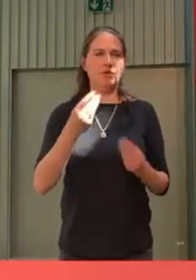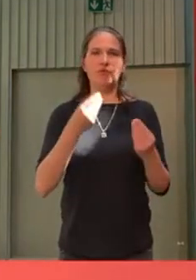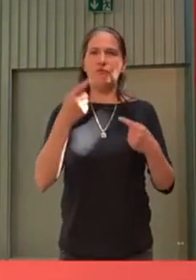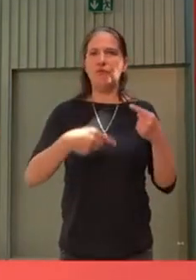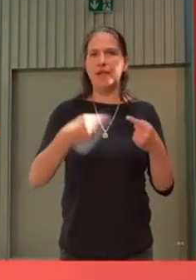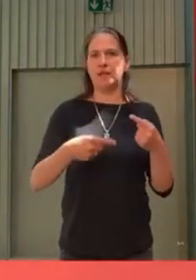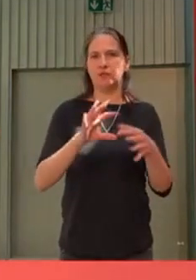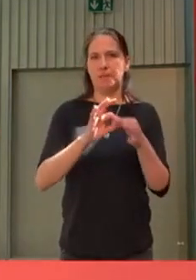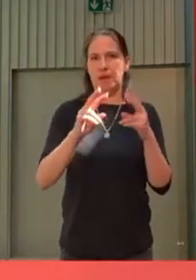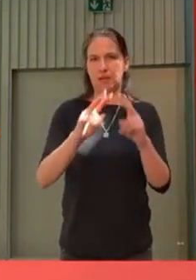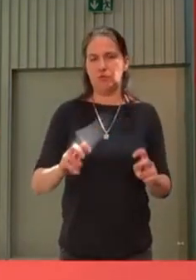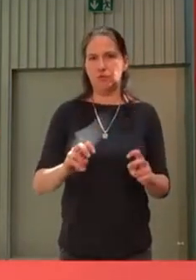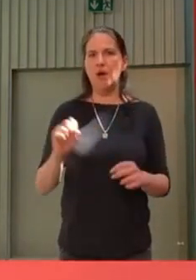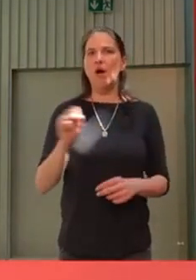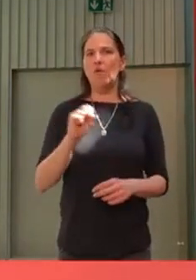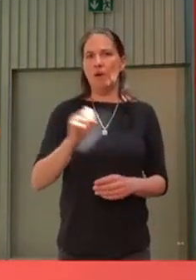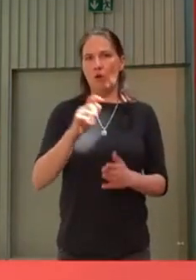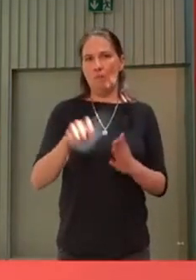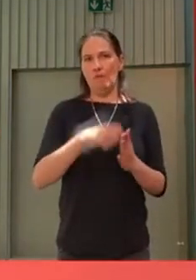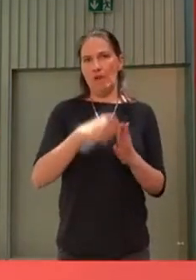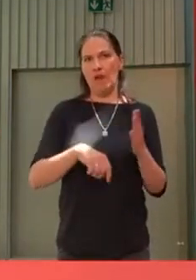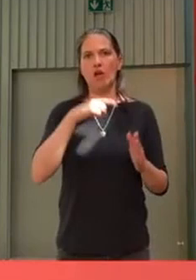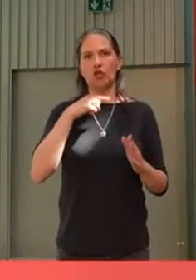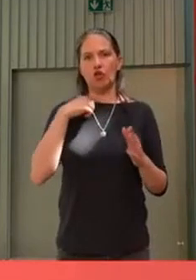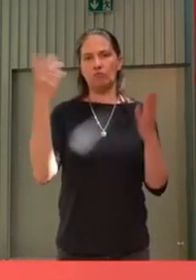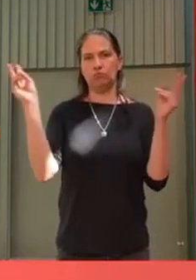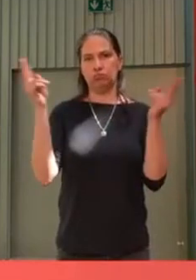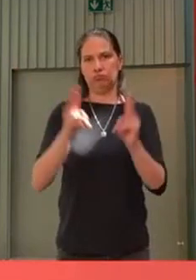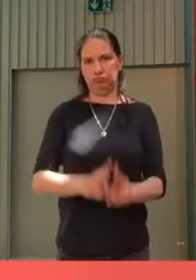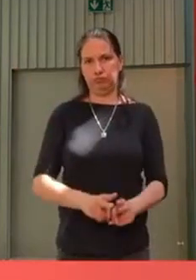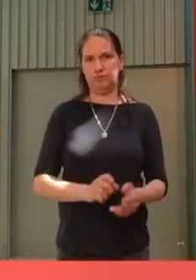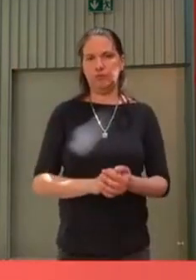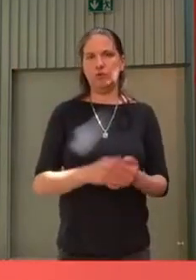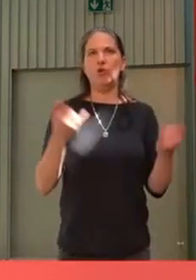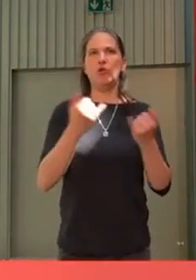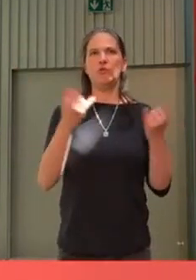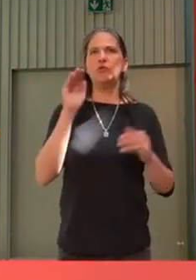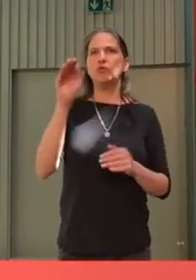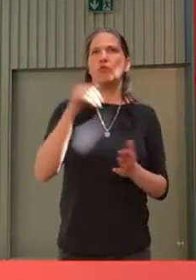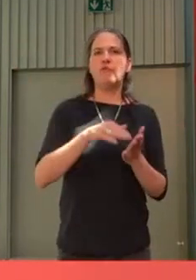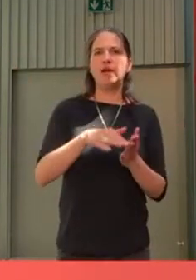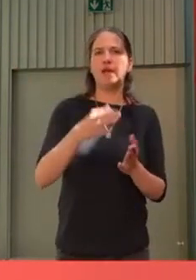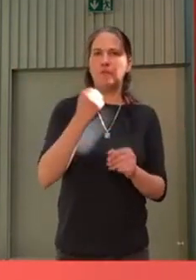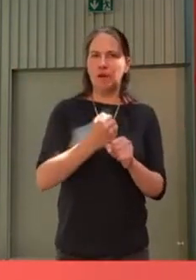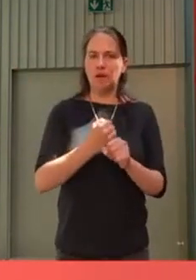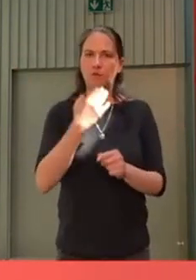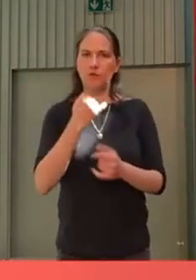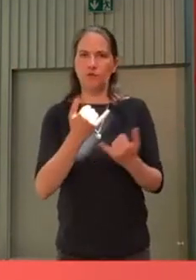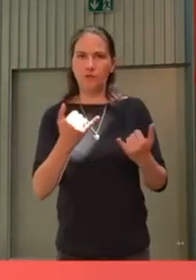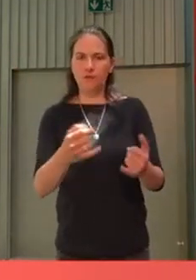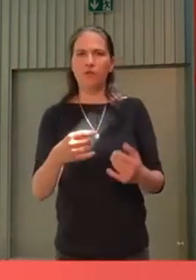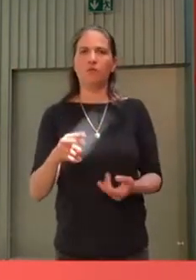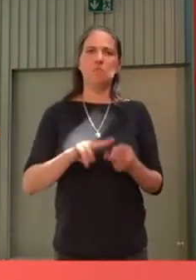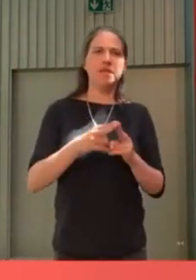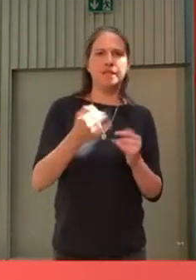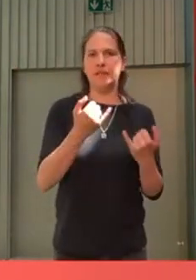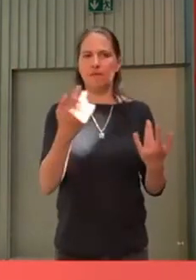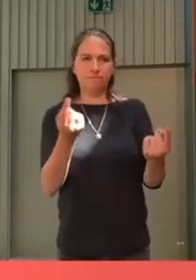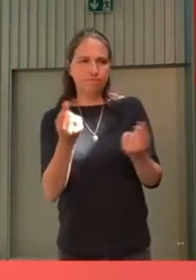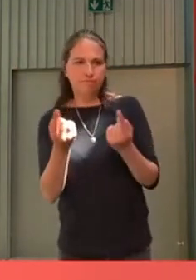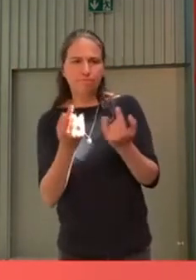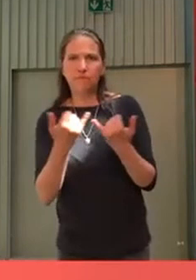Analyse, warum wir Wählerstimmen verloren haben und wie wir weitermachen wollen und wie wir wieder Mitglieder auch gewinnen können.